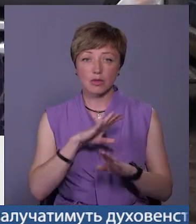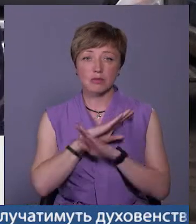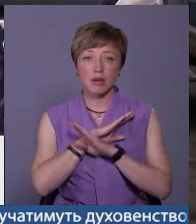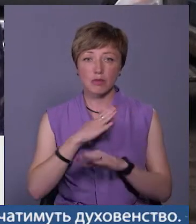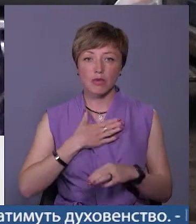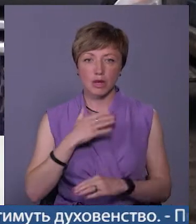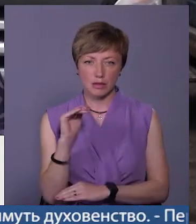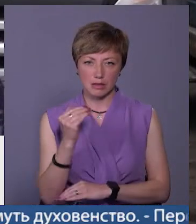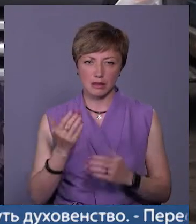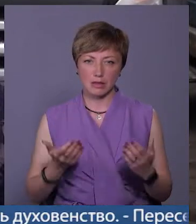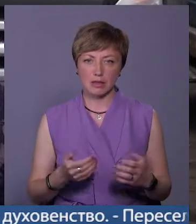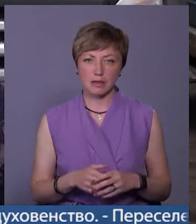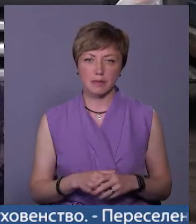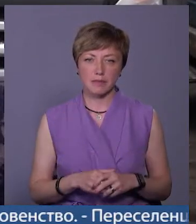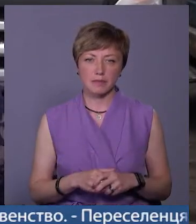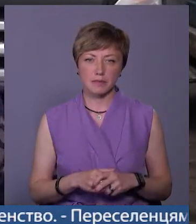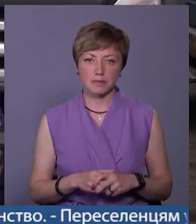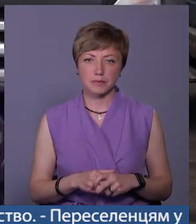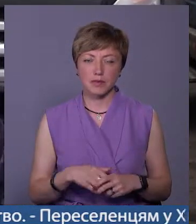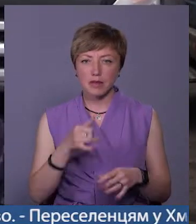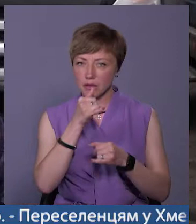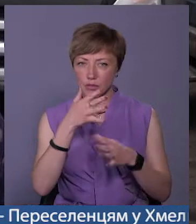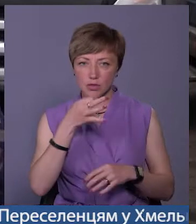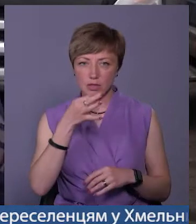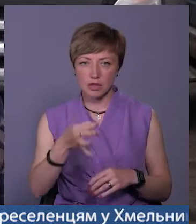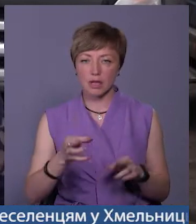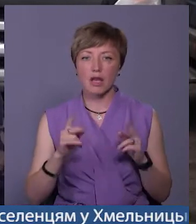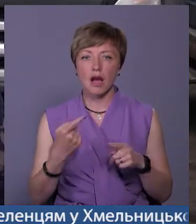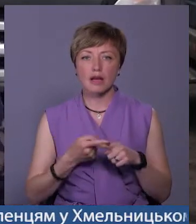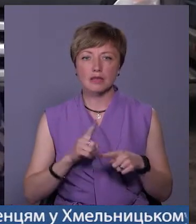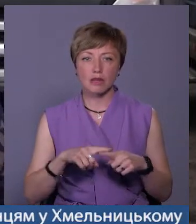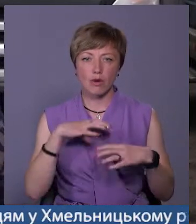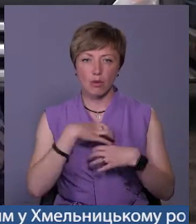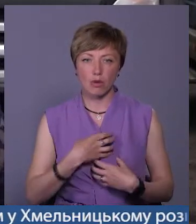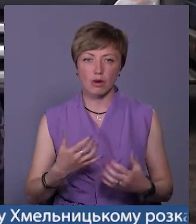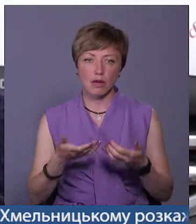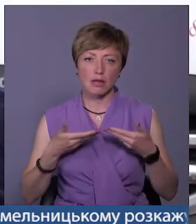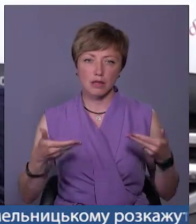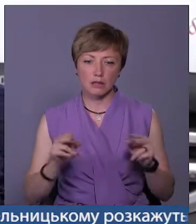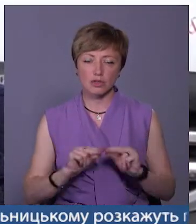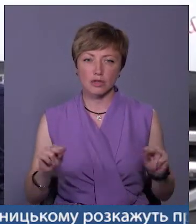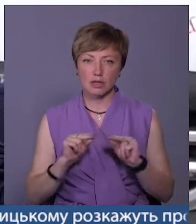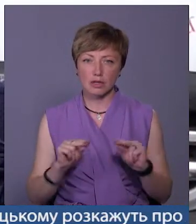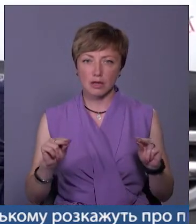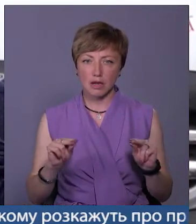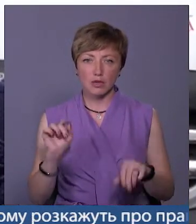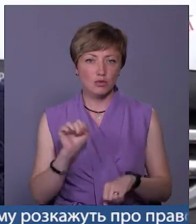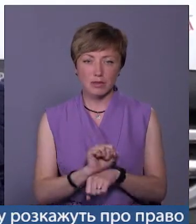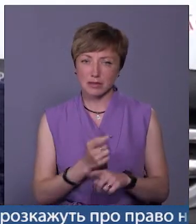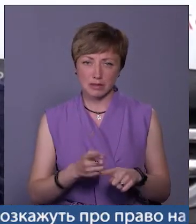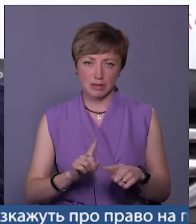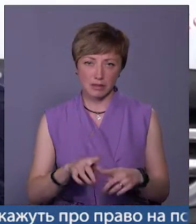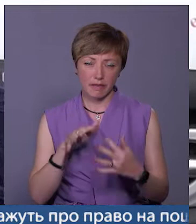моєї дитини. Я не можу вам сказати, яке це горе для нас, всіх вчителів. Хай зупиниться ця війна.